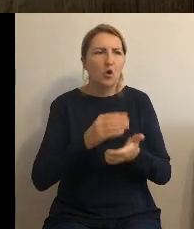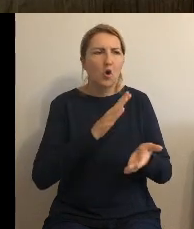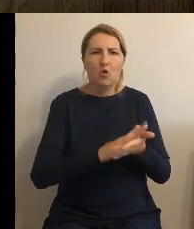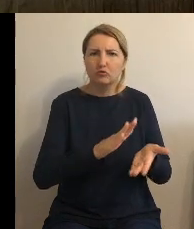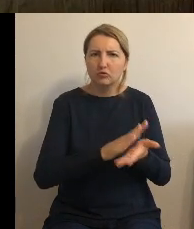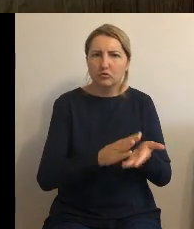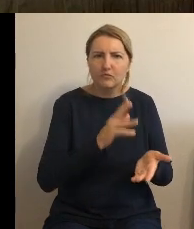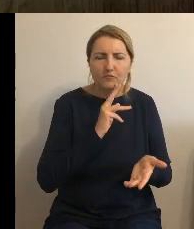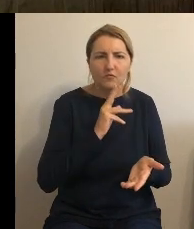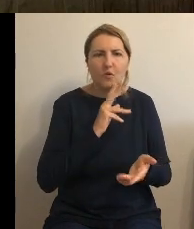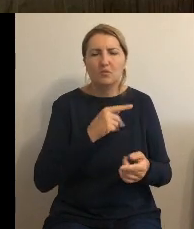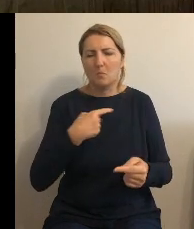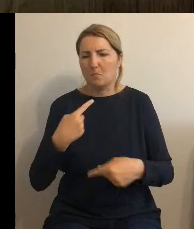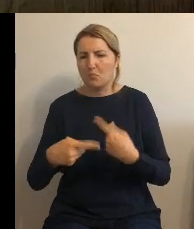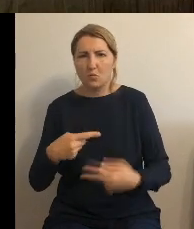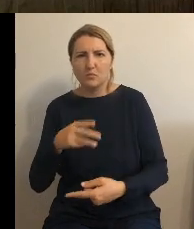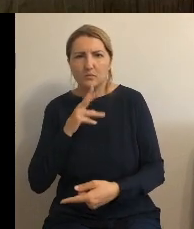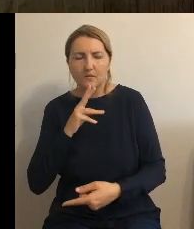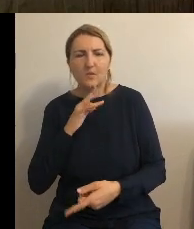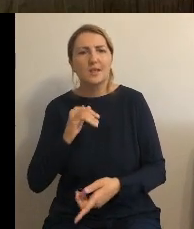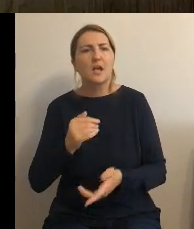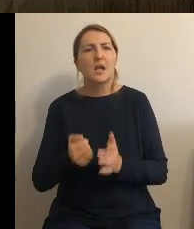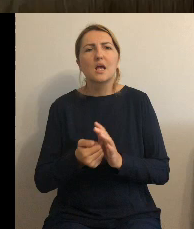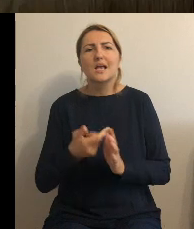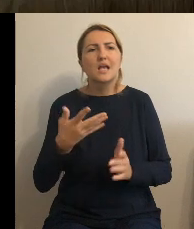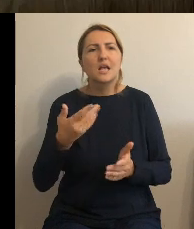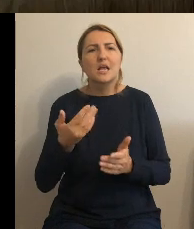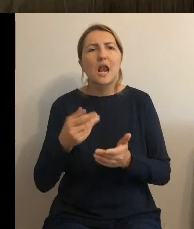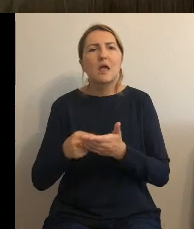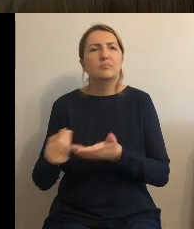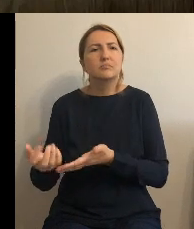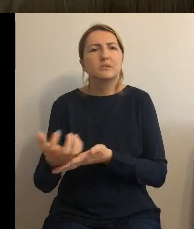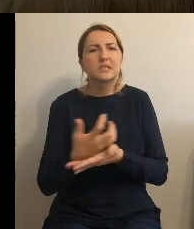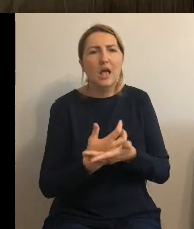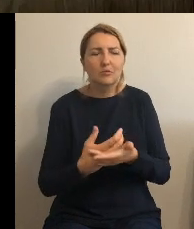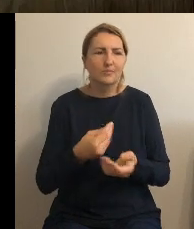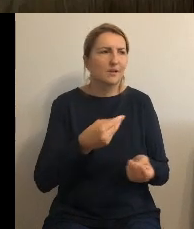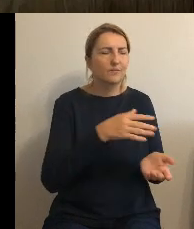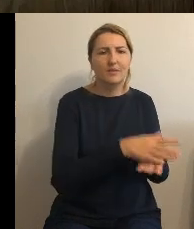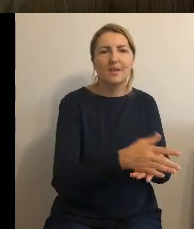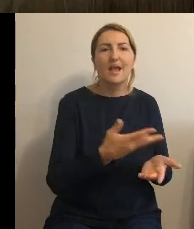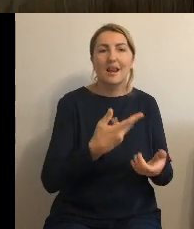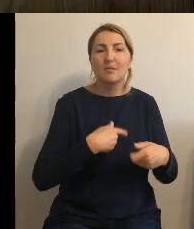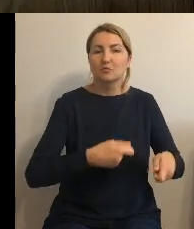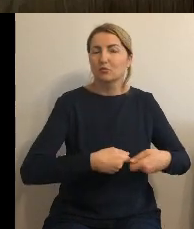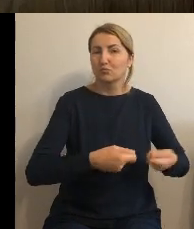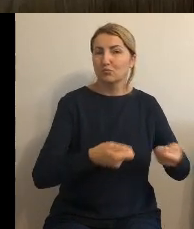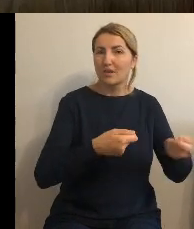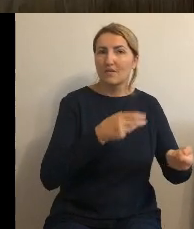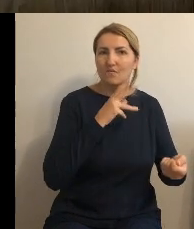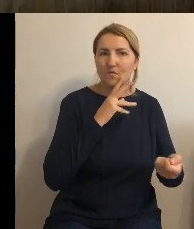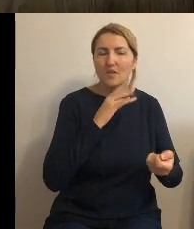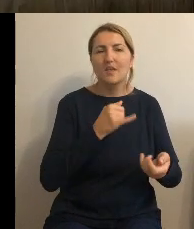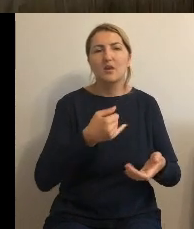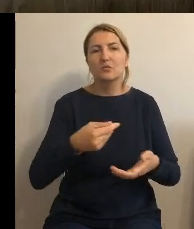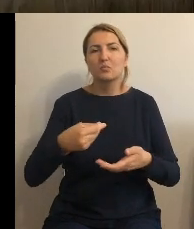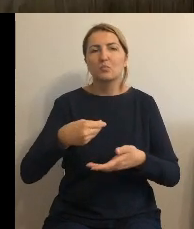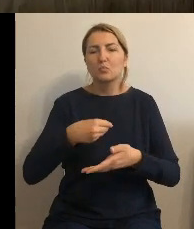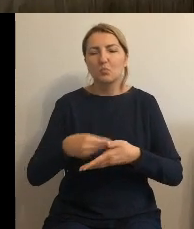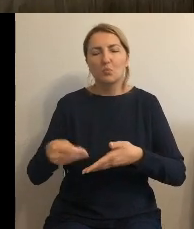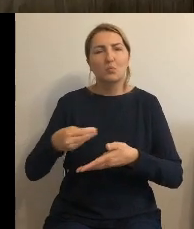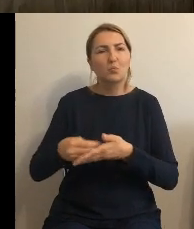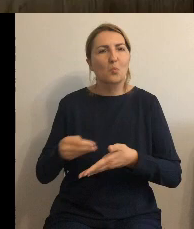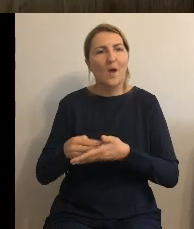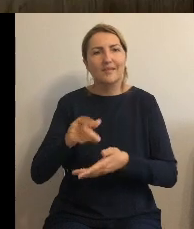i ile z tego tytułu mamy dochodu czyli ze sprzedanej wody i z opłat za ścieki i teraz